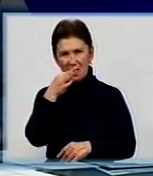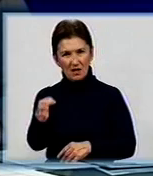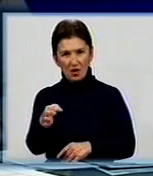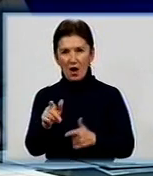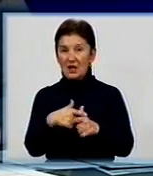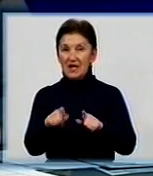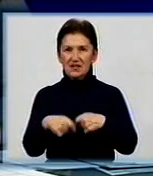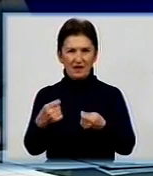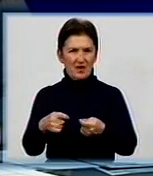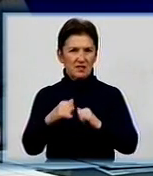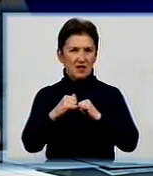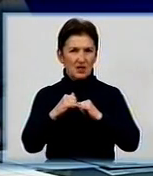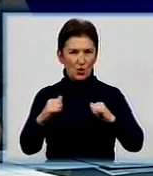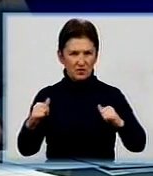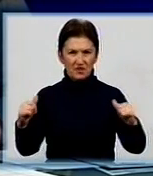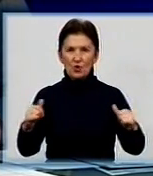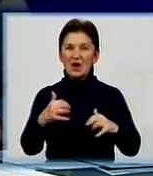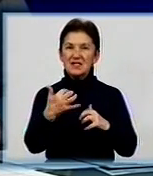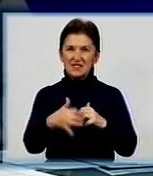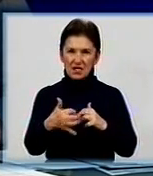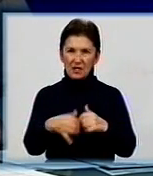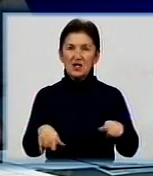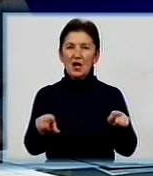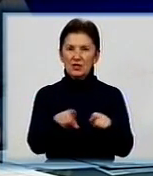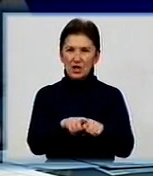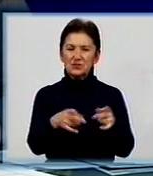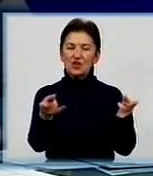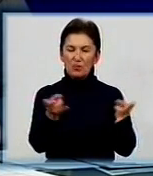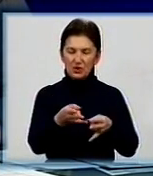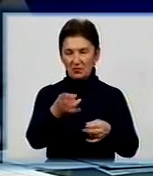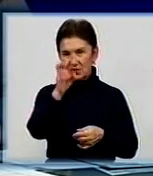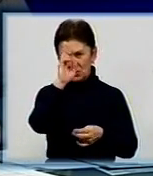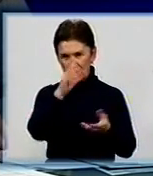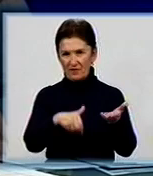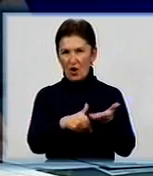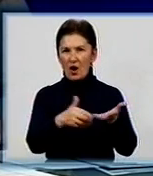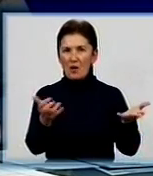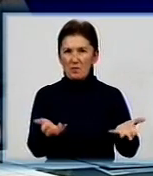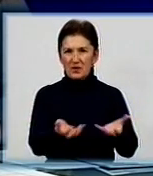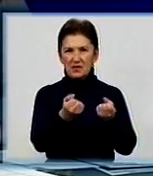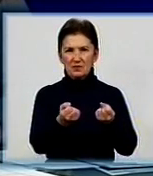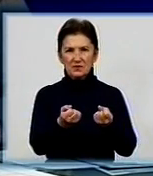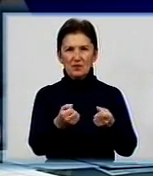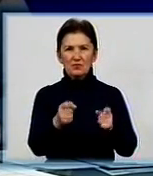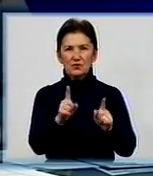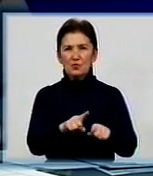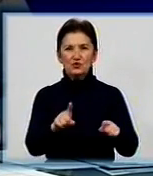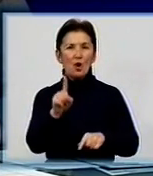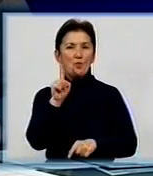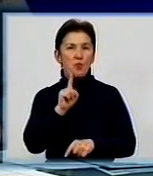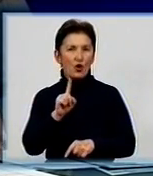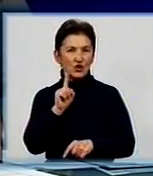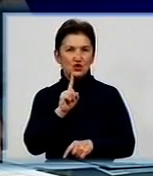розвиток середнім підприємствам також потрібно. І держава підтримує також розвиток в селянських господарствах, тому що поки що